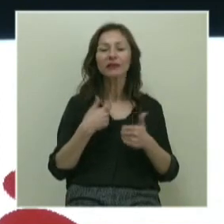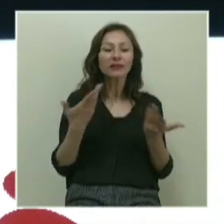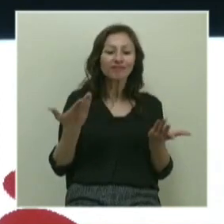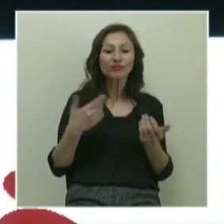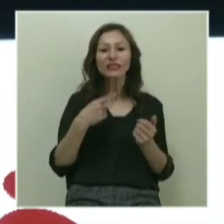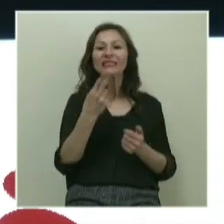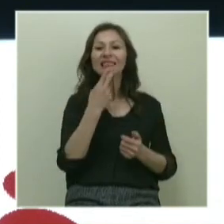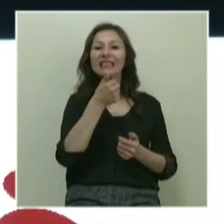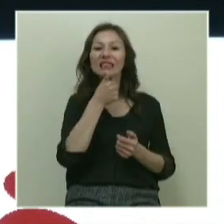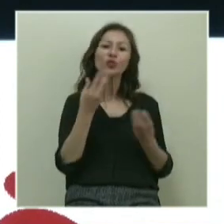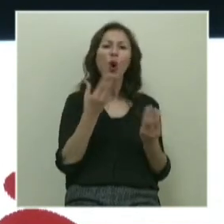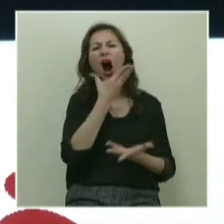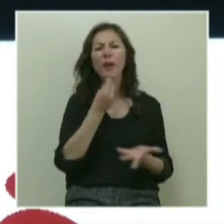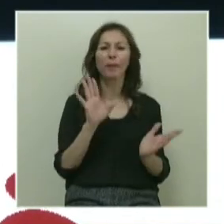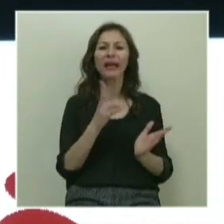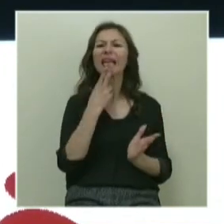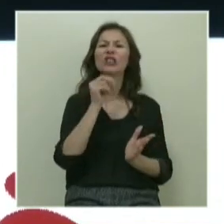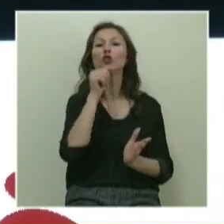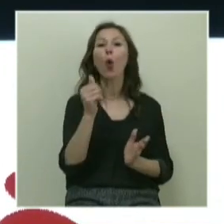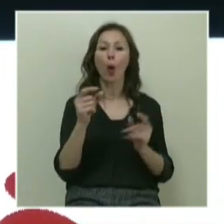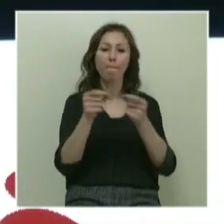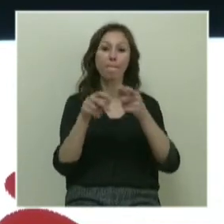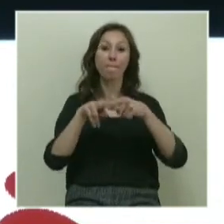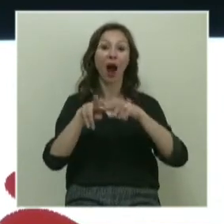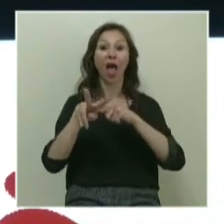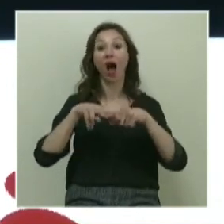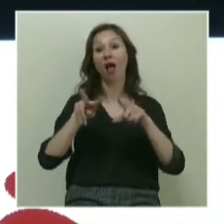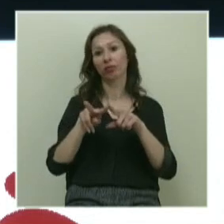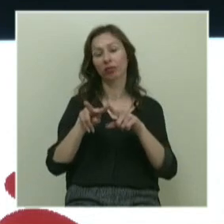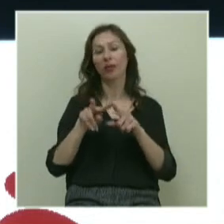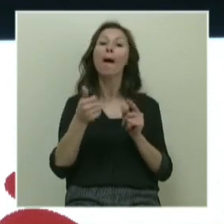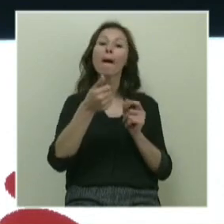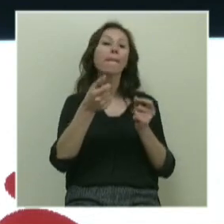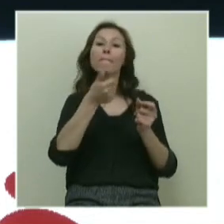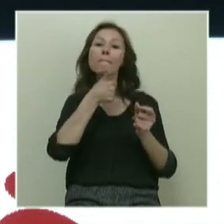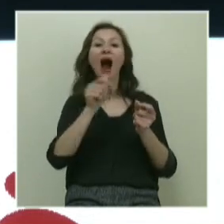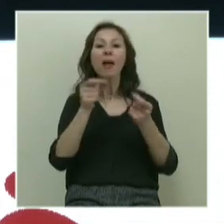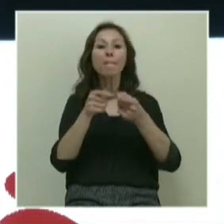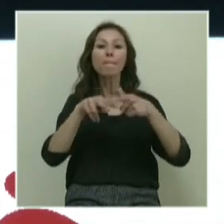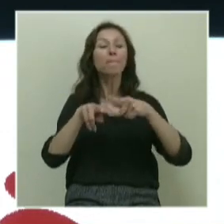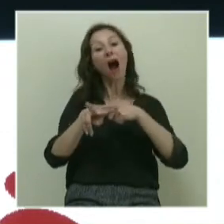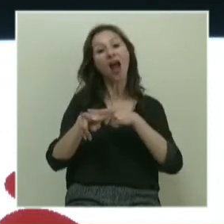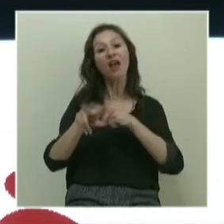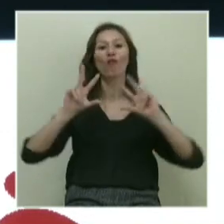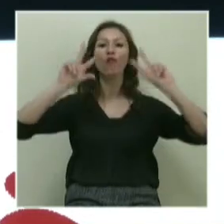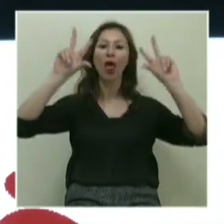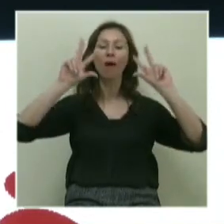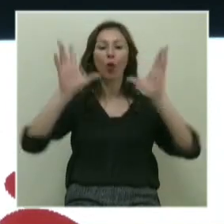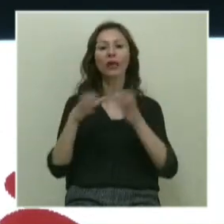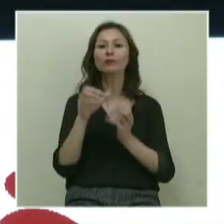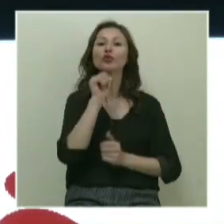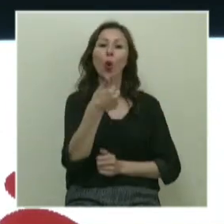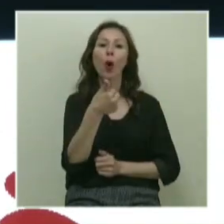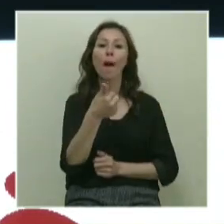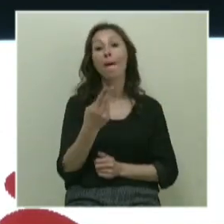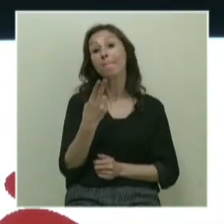Bizde cinsiyet çok ayıp bir şey. Kadın yok, bayan var. Mesela bay futbol takımımız, bay voleybol takımımız yok.